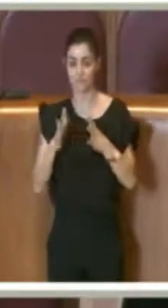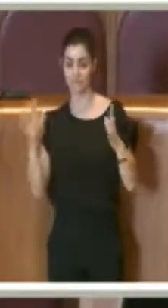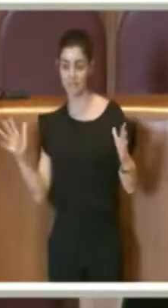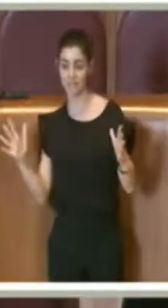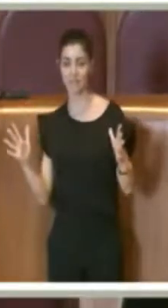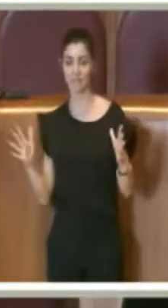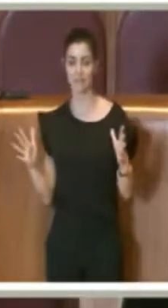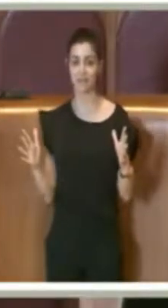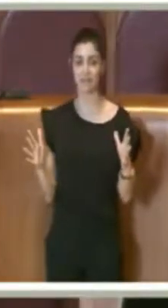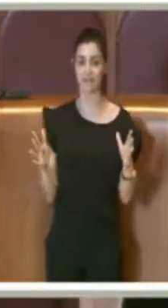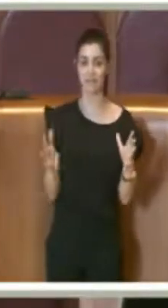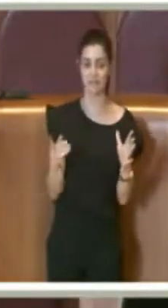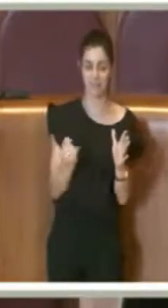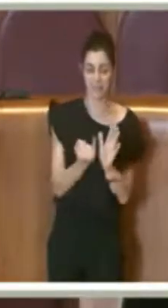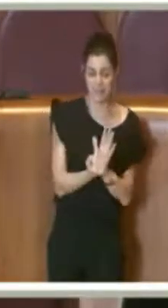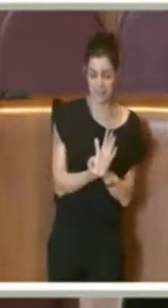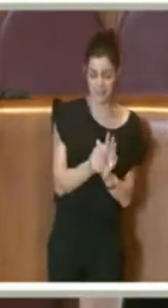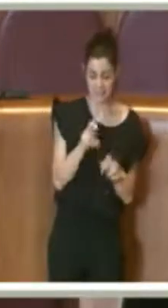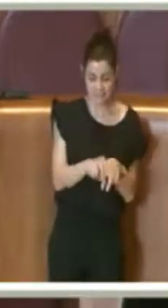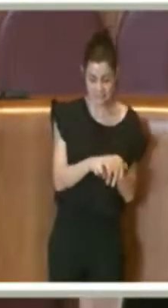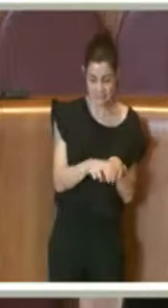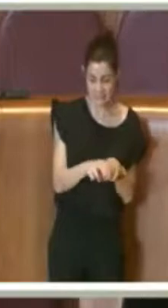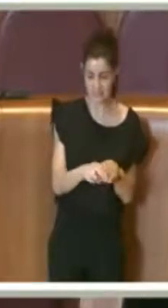scavi